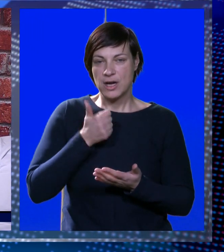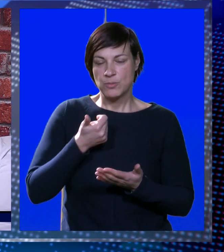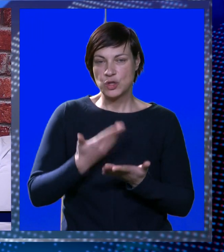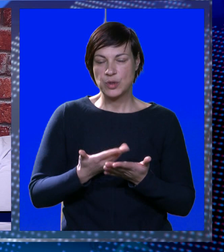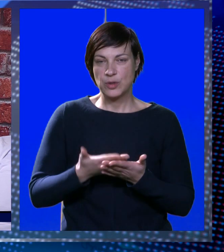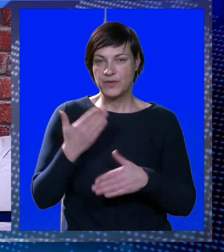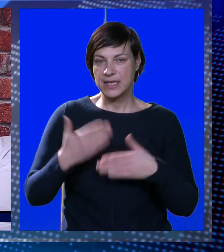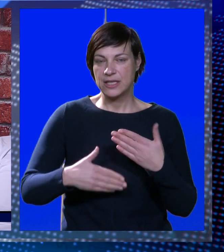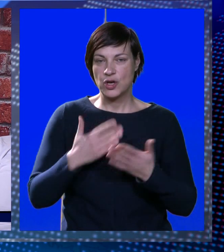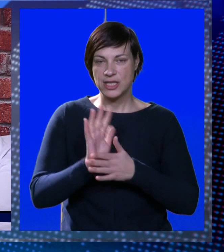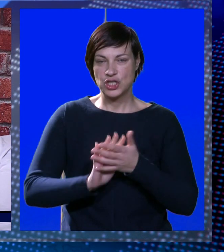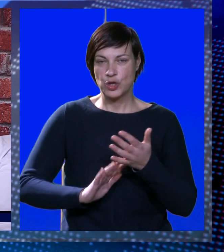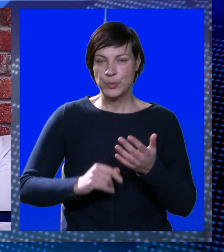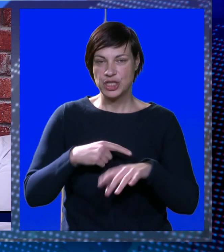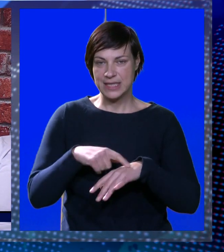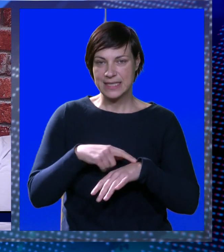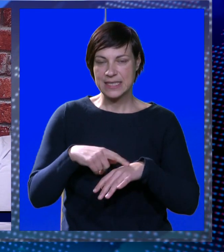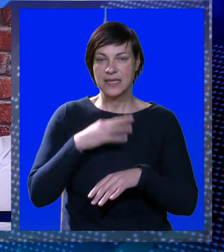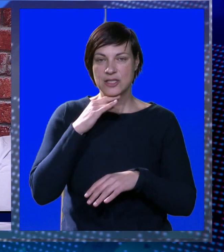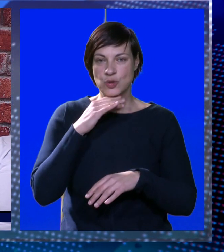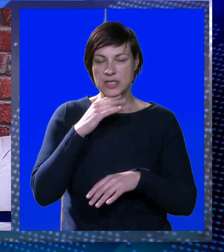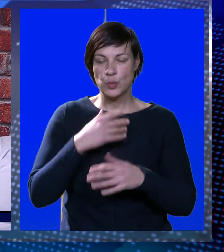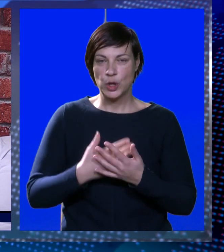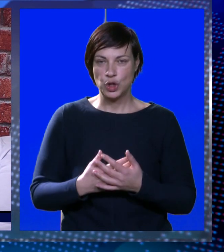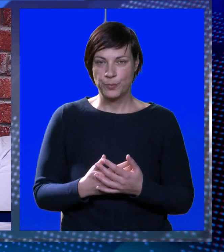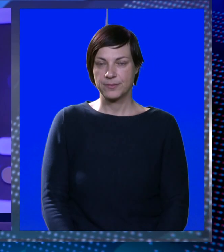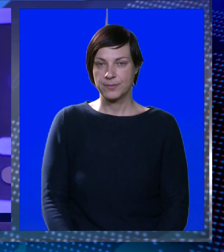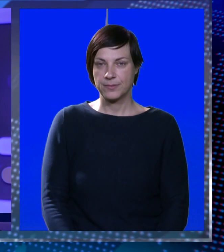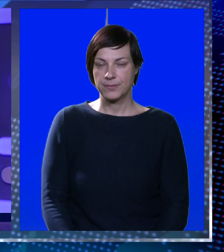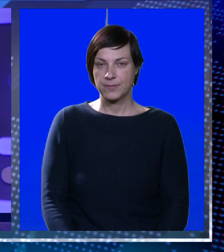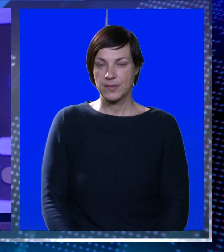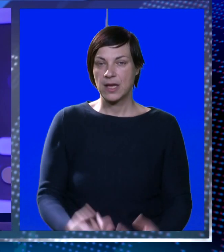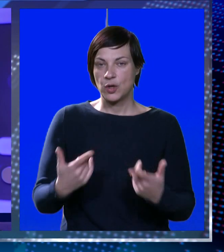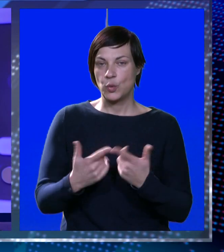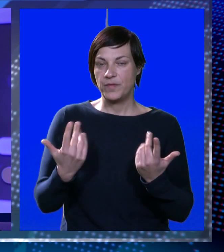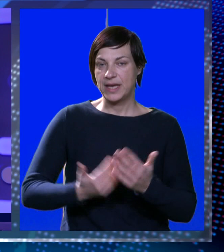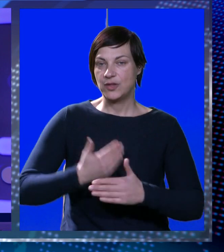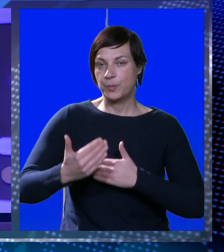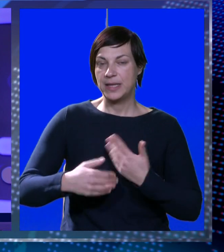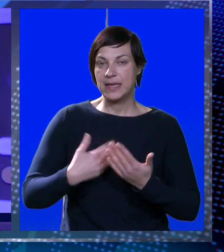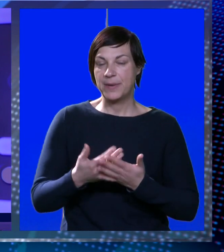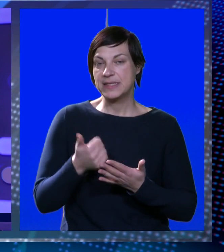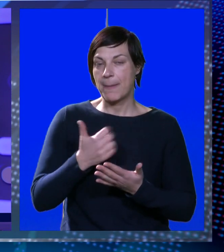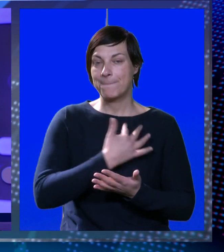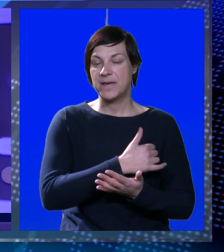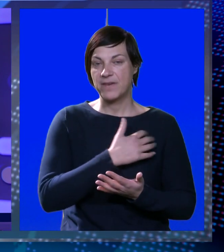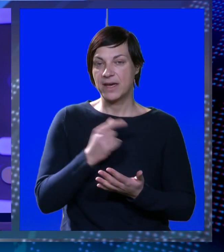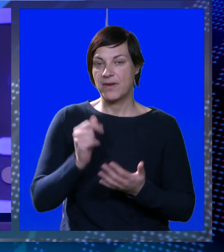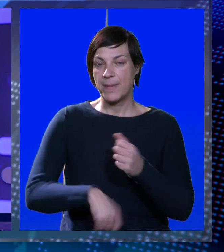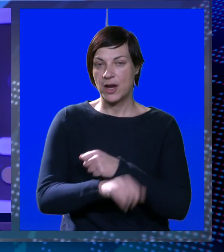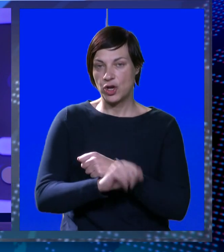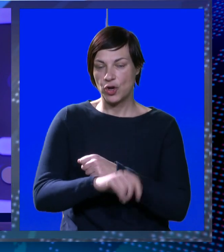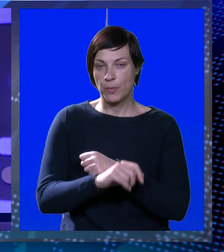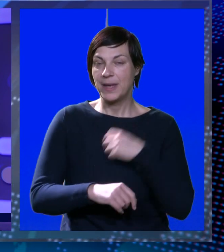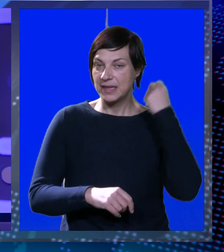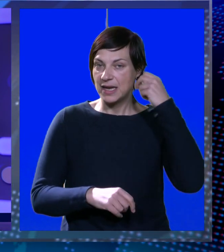moramo sutra utvrditi konačnu početak, saticu za sobotu. U vikendu pred nama nastavlja se prva Hrvatska